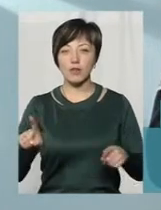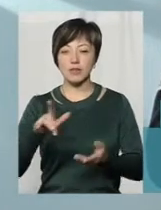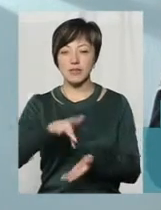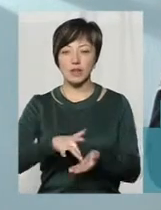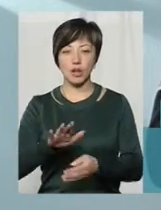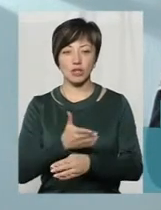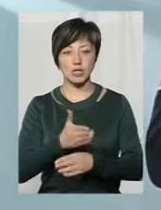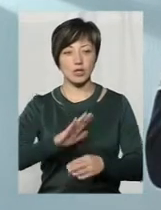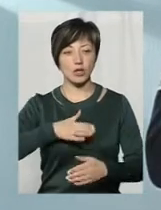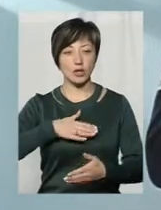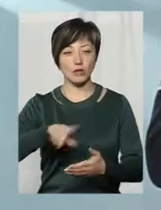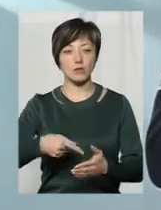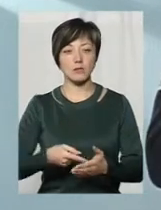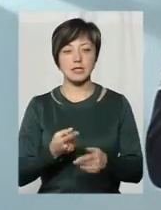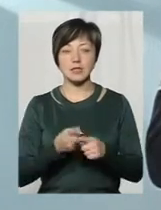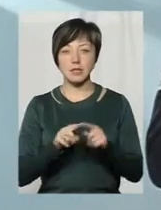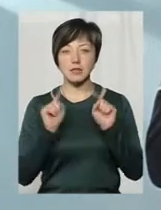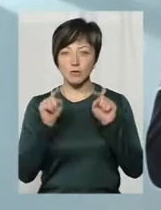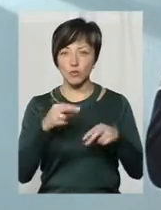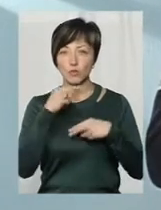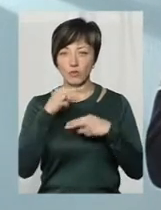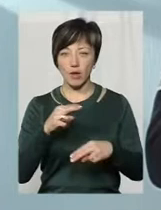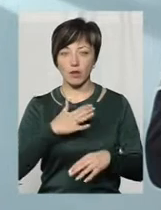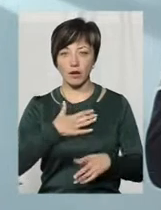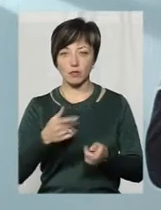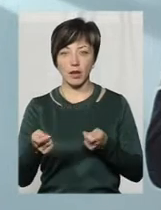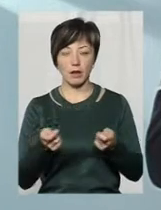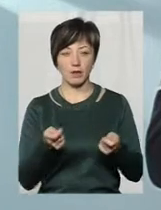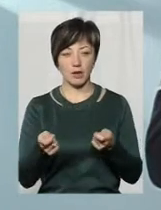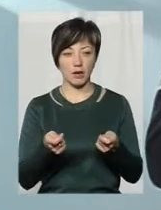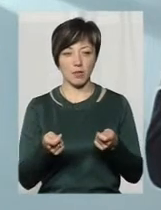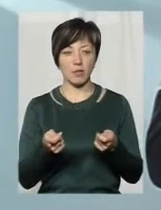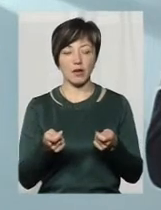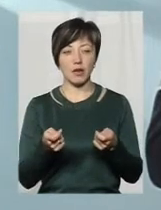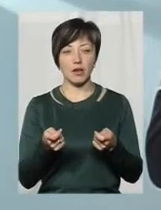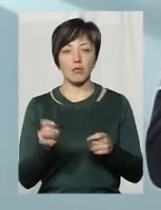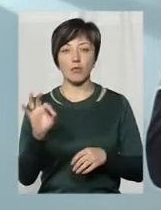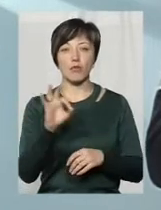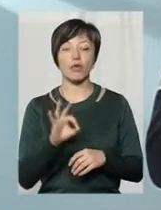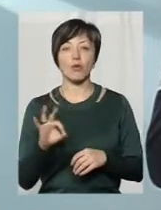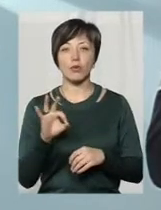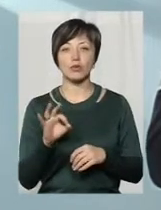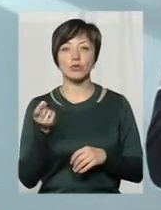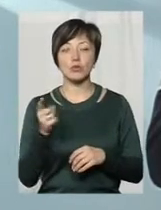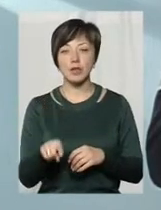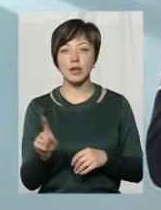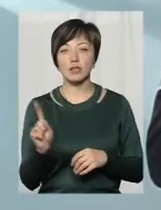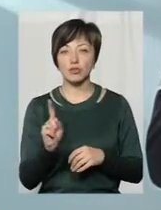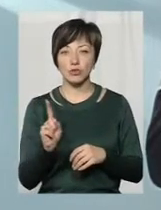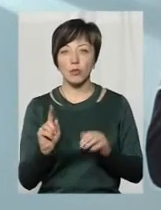нашого міста, і на це треба звернути нашим керівникам відносно того, щоб